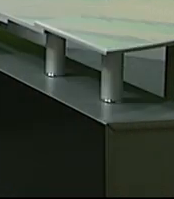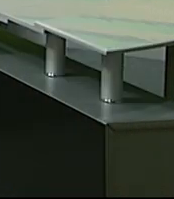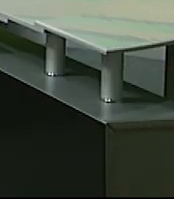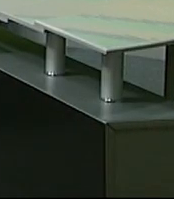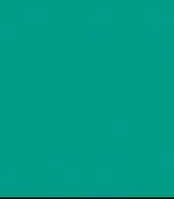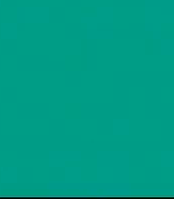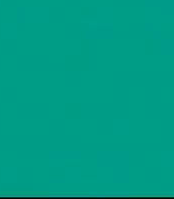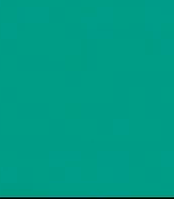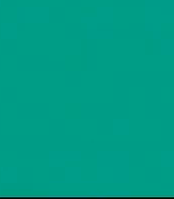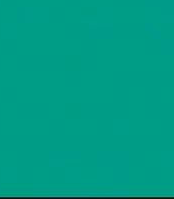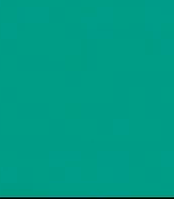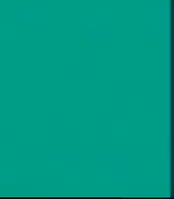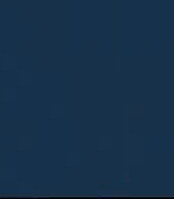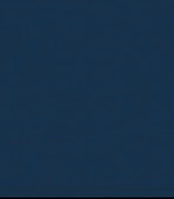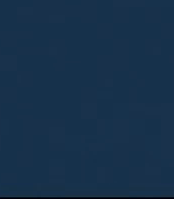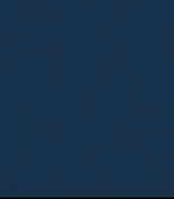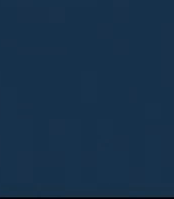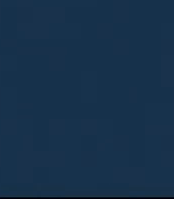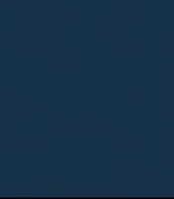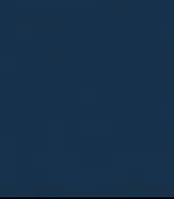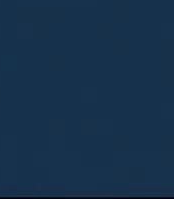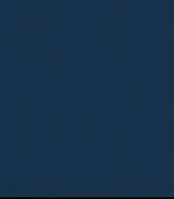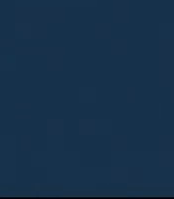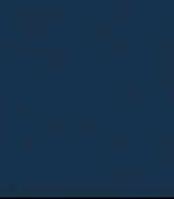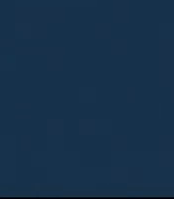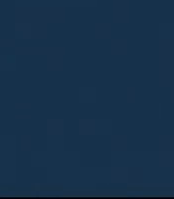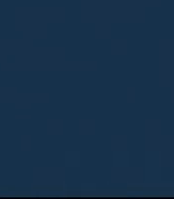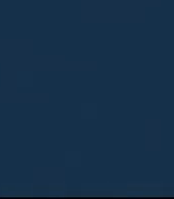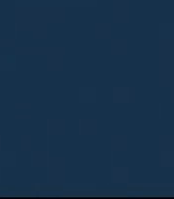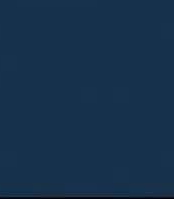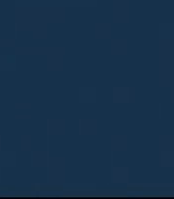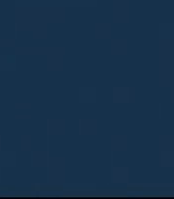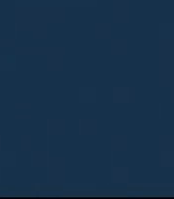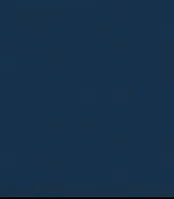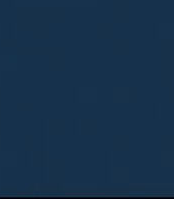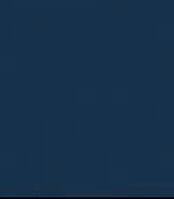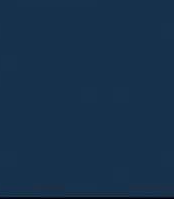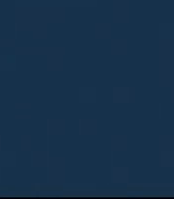Новини на Суспільному. Кінець.